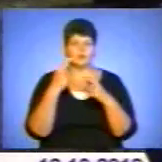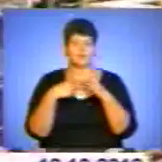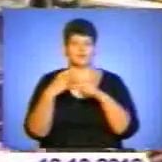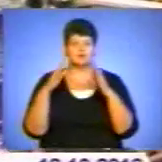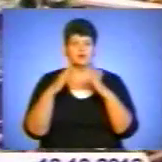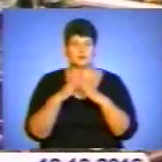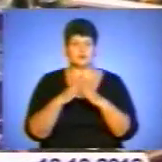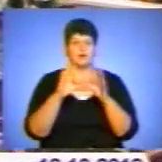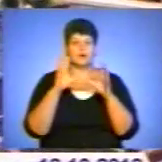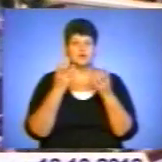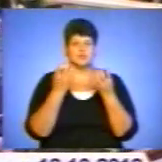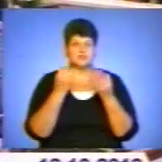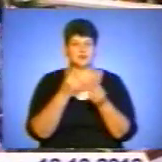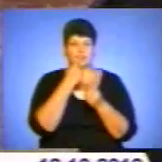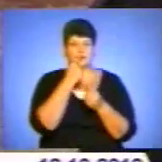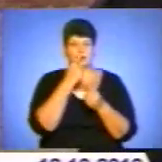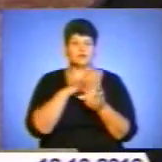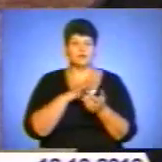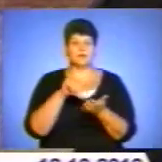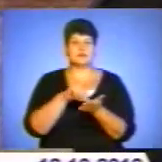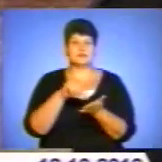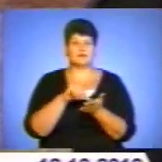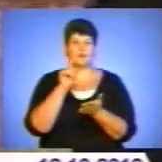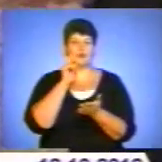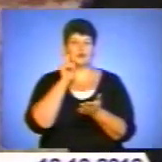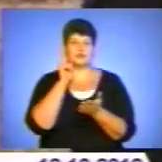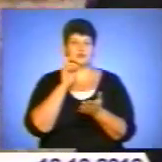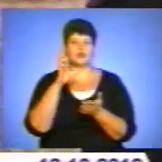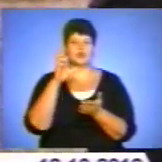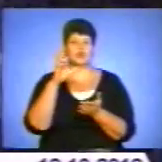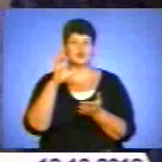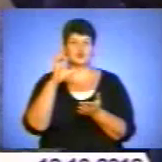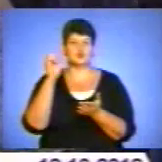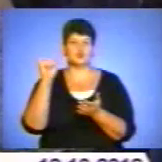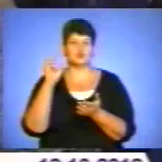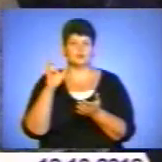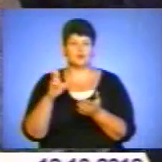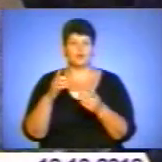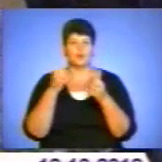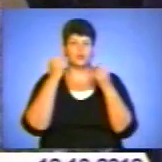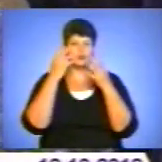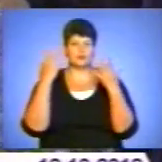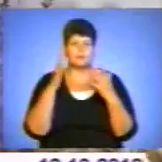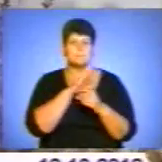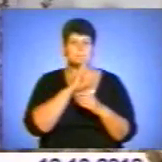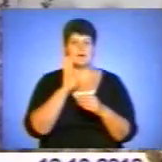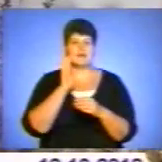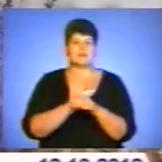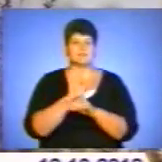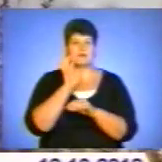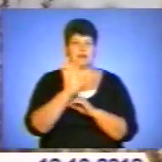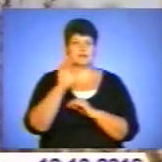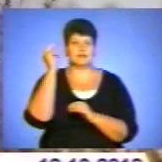Зі слів дівчини, ще донедавна вона була представником однієї із молодіжних субкультур. Власне, через це, як зізнається, мати відправила її на